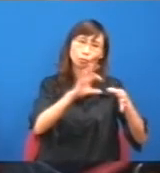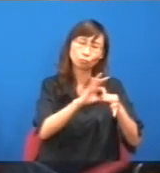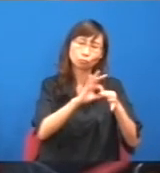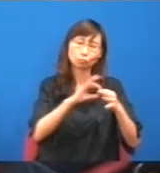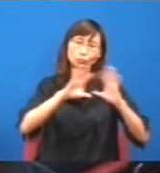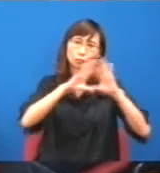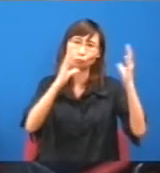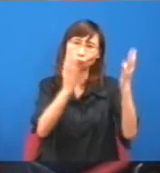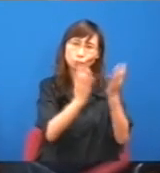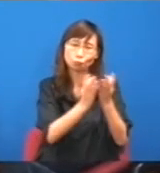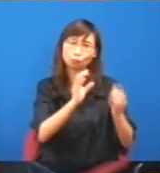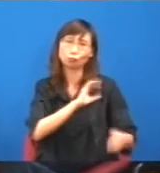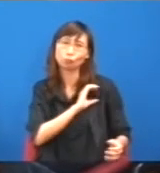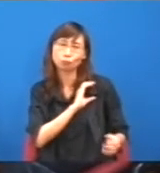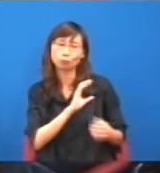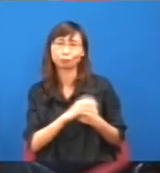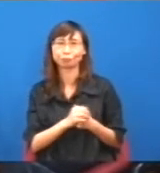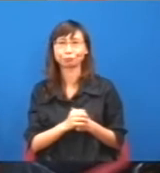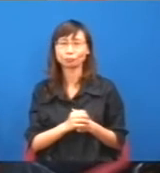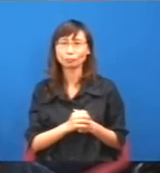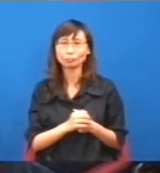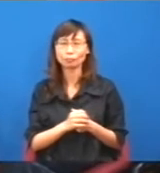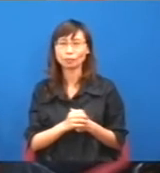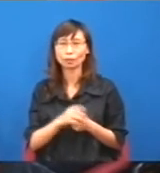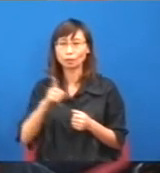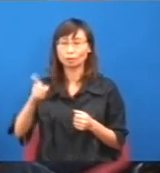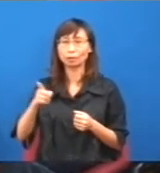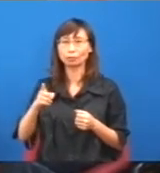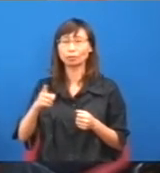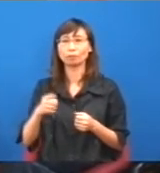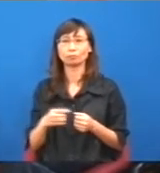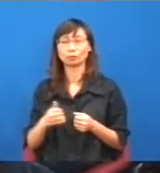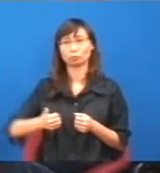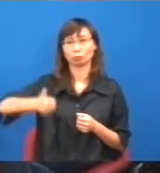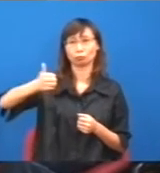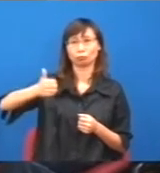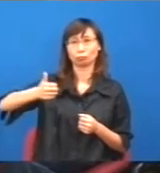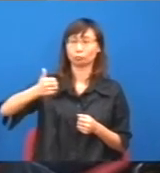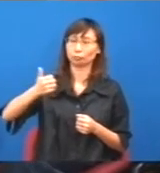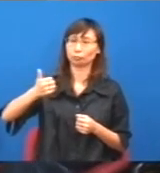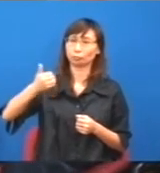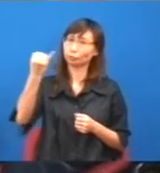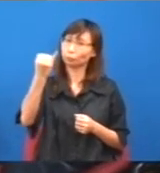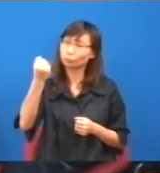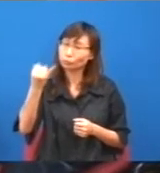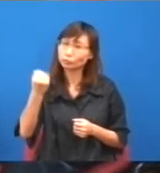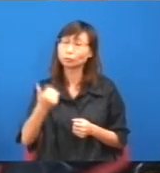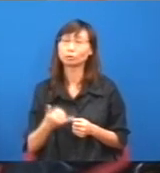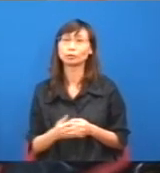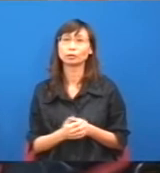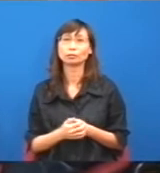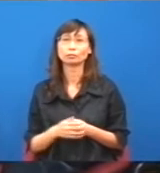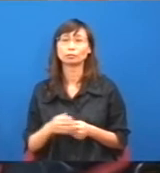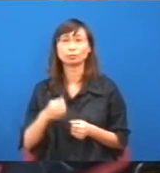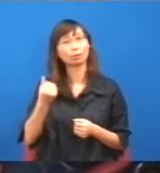當你問他,同不同意一些,開創性的制度的時候,他說我不是不同意,不過我和你的意見不同,所以我不同